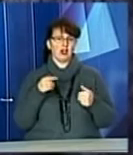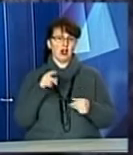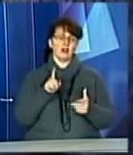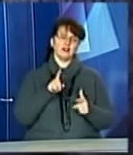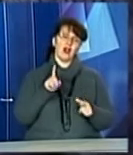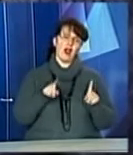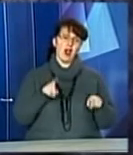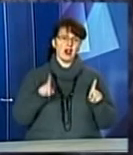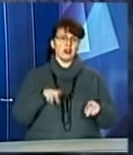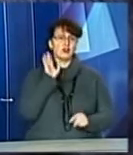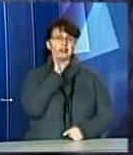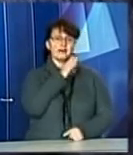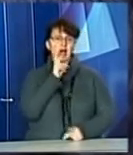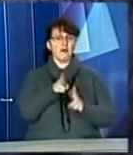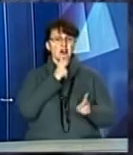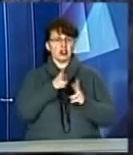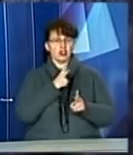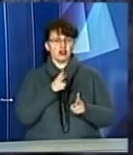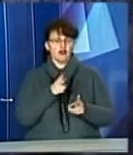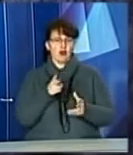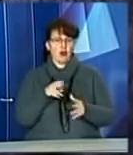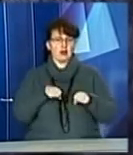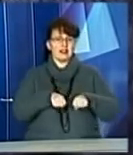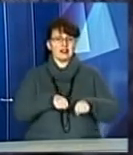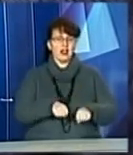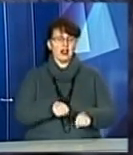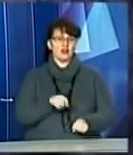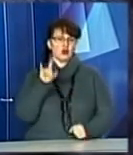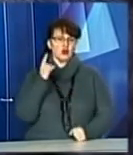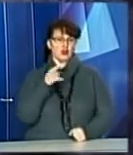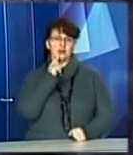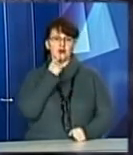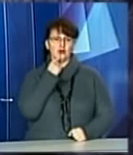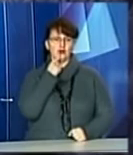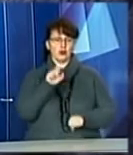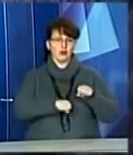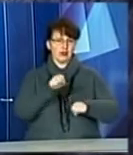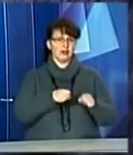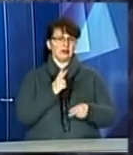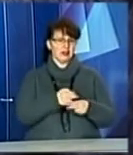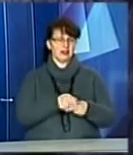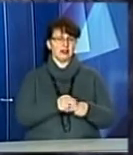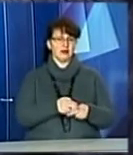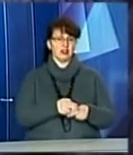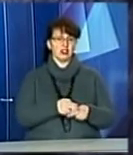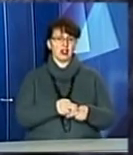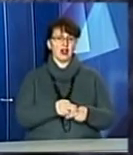жалілися, що вони з калясками, саме велосипедисти чуть не збивали їх. Тому ми вирішили